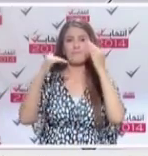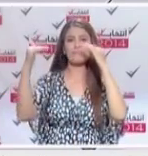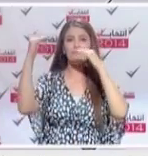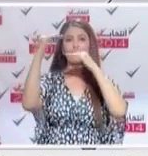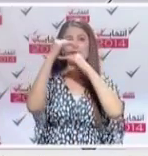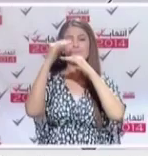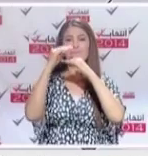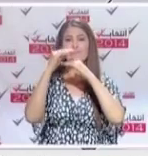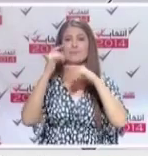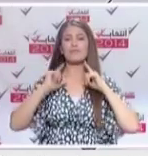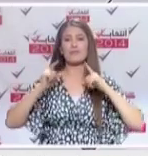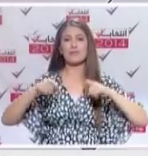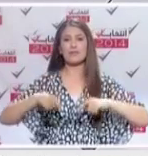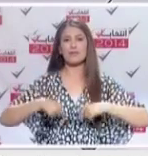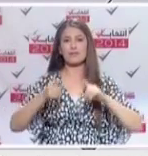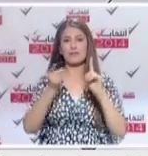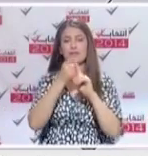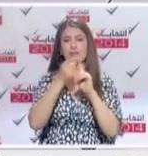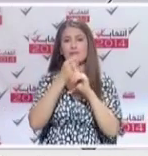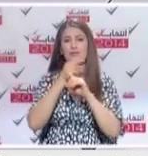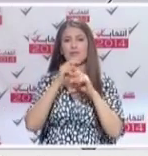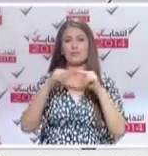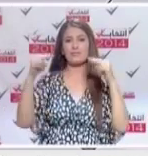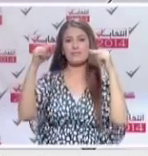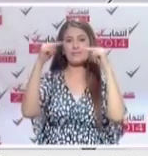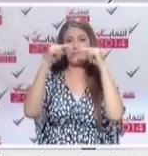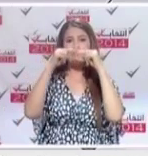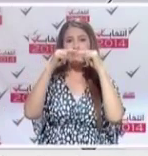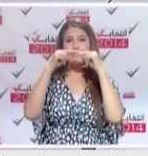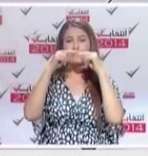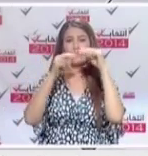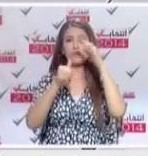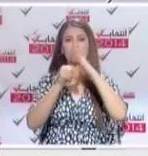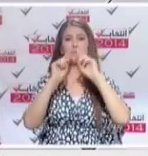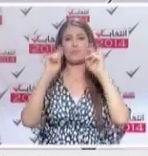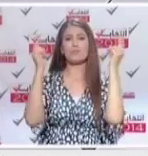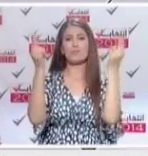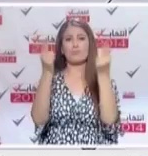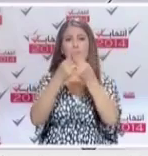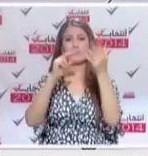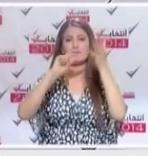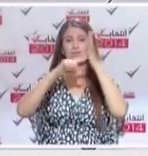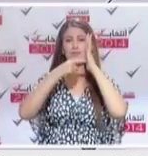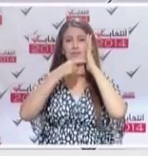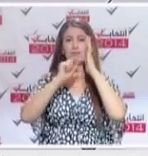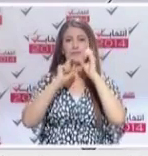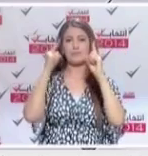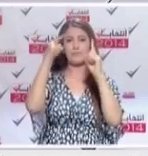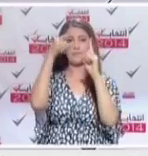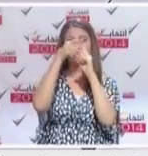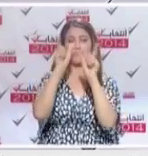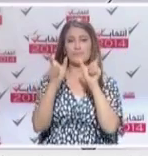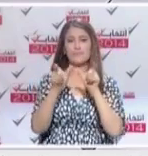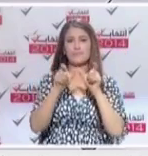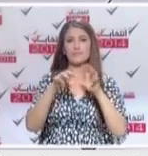في مستوى السيادة الوطنية حتى تبلغ المستوى المطلوب المتعارف عليه دوليا المتعارف عليه الدوليين لدى كل